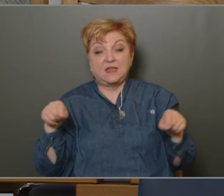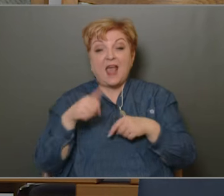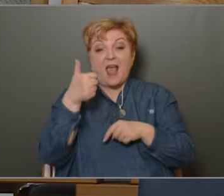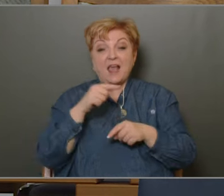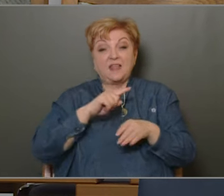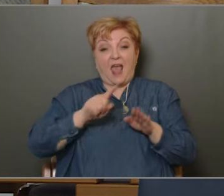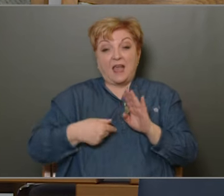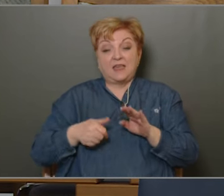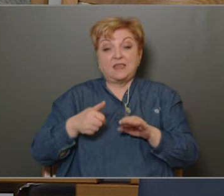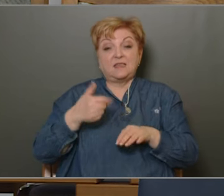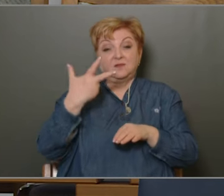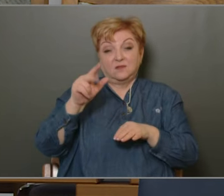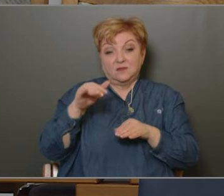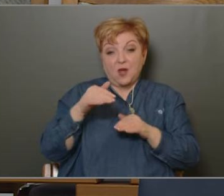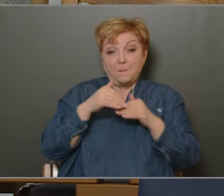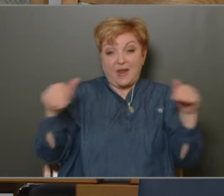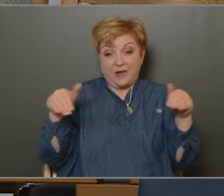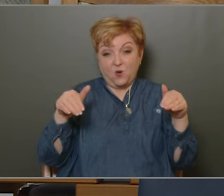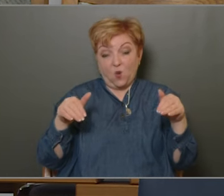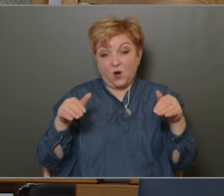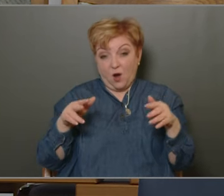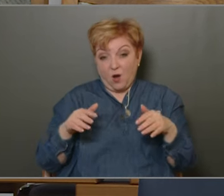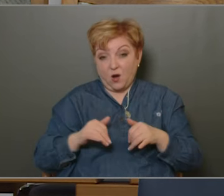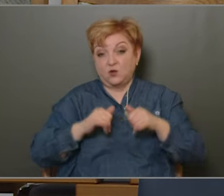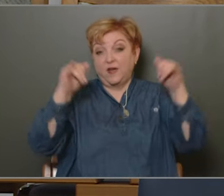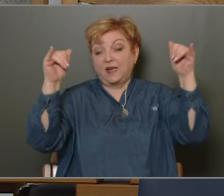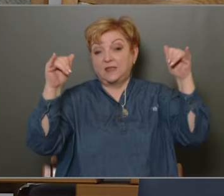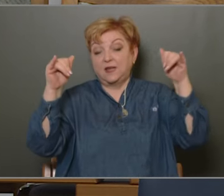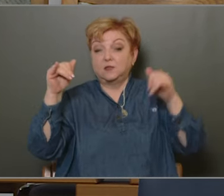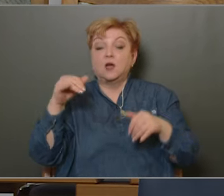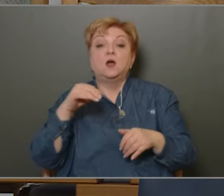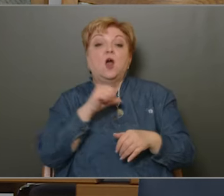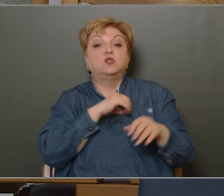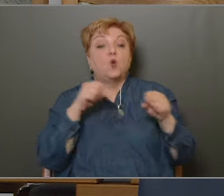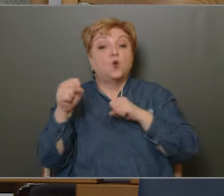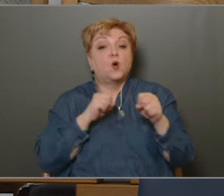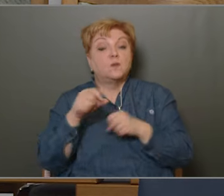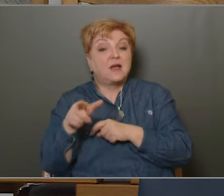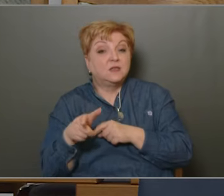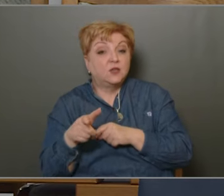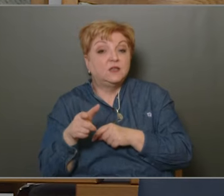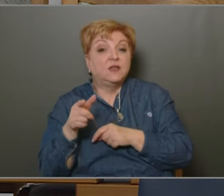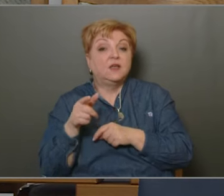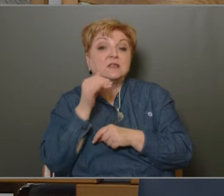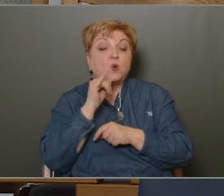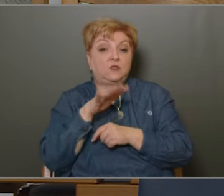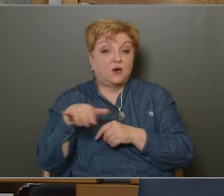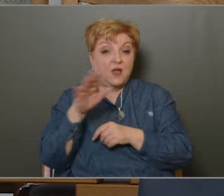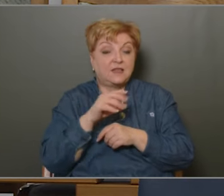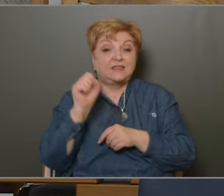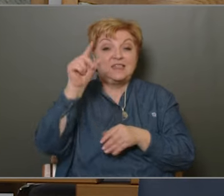négyzetméterre növekedett az önkormányzati fenntartásos zöldfelületek, és több mint 12 ezer fa elültetésére is sor került.